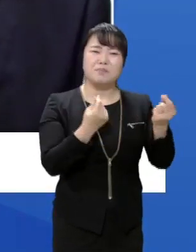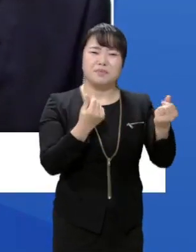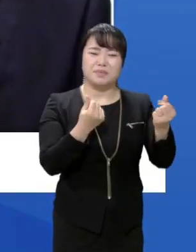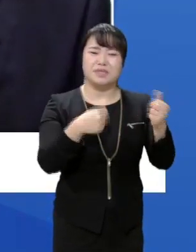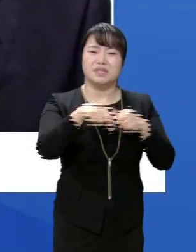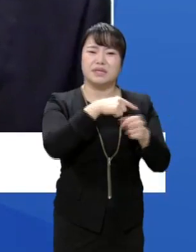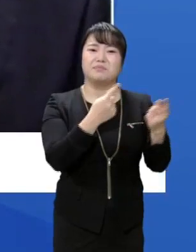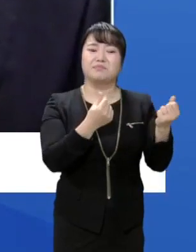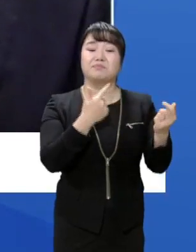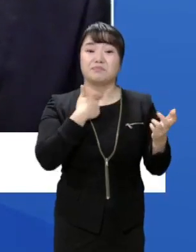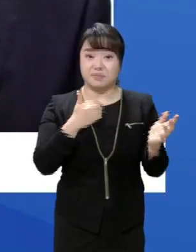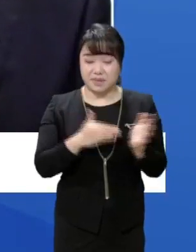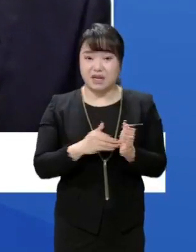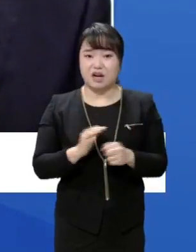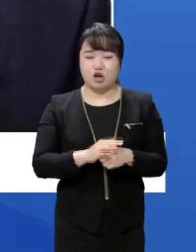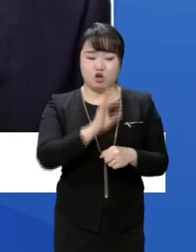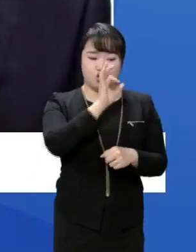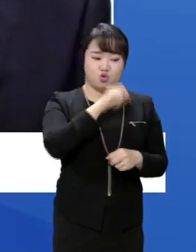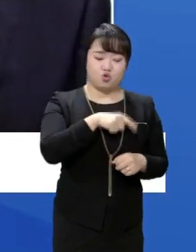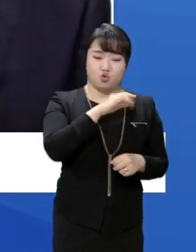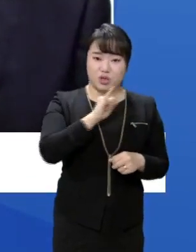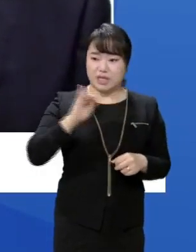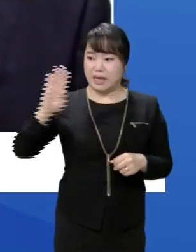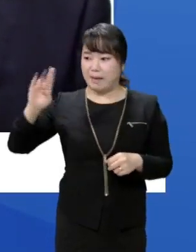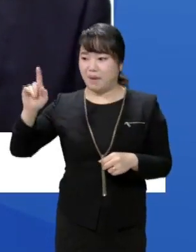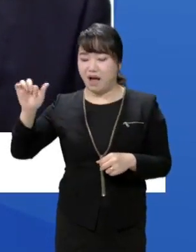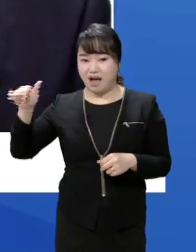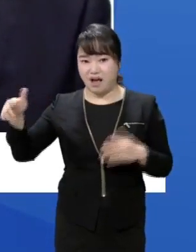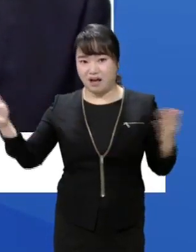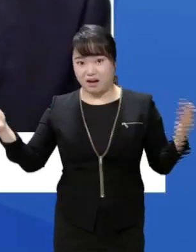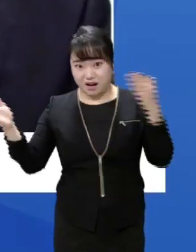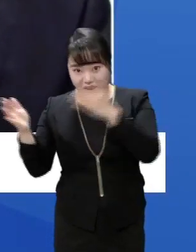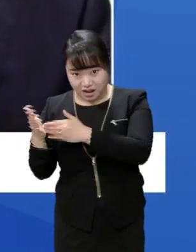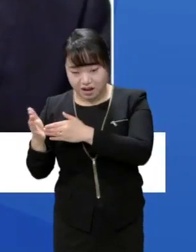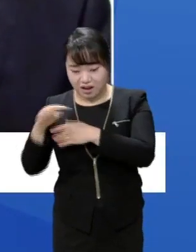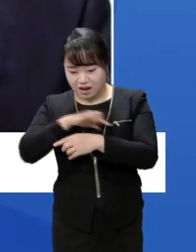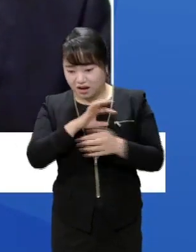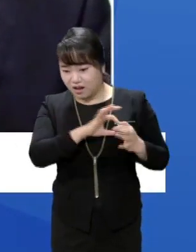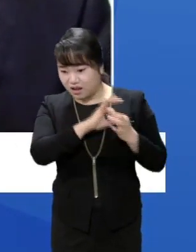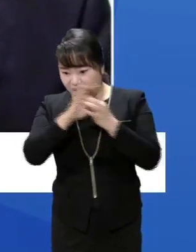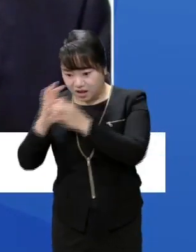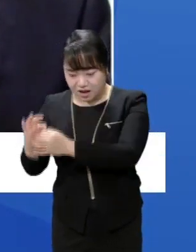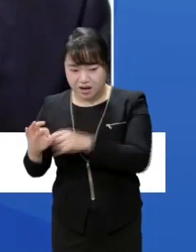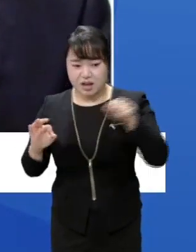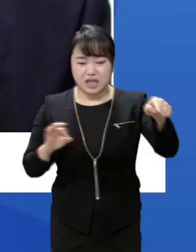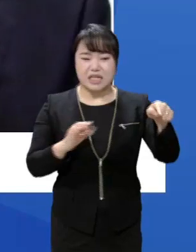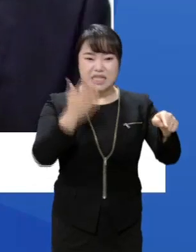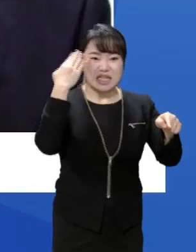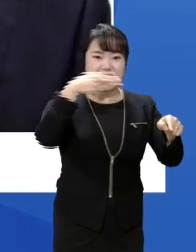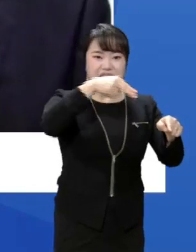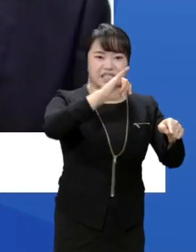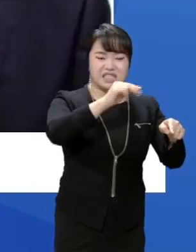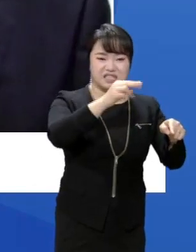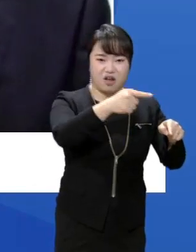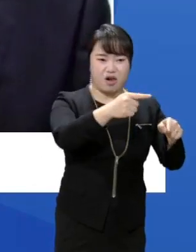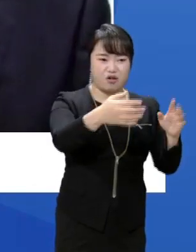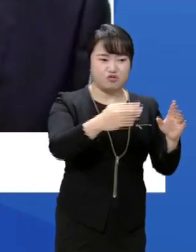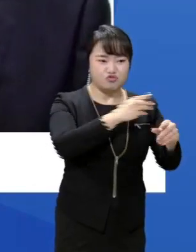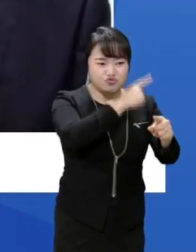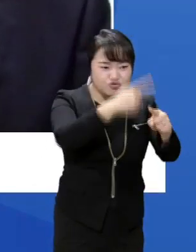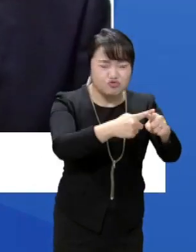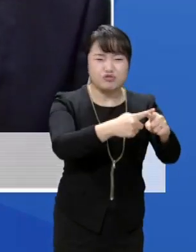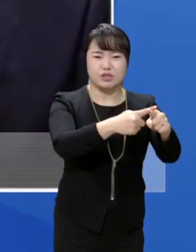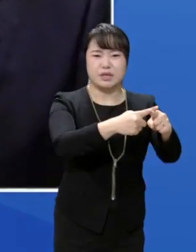저희가 보기에는 우위 방학의 경우에는 우위 신설선에서 끊어졌던 것들을 연결하기 때문에 그 부분보다 좀 나을 거고 두